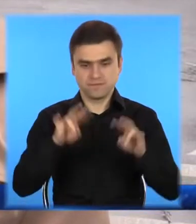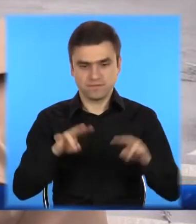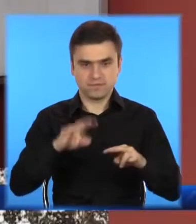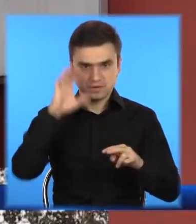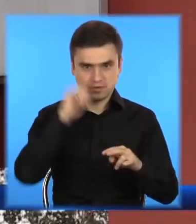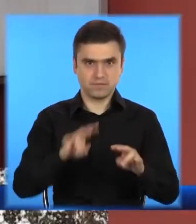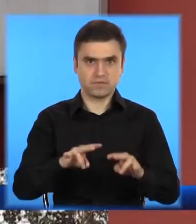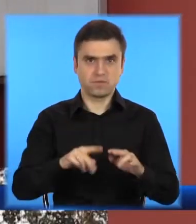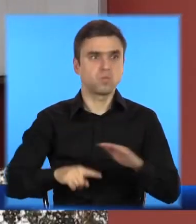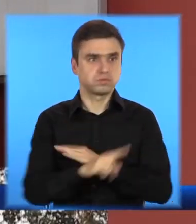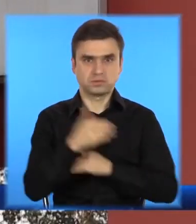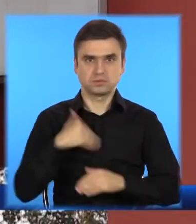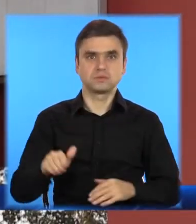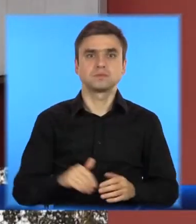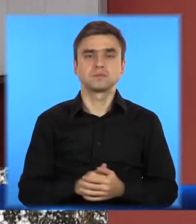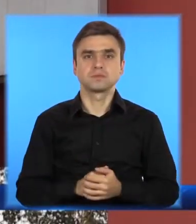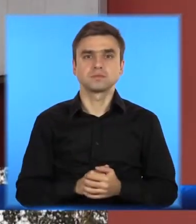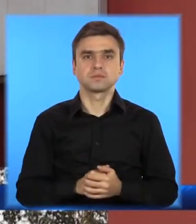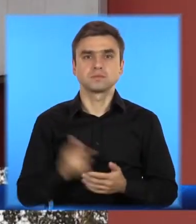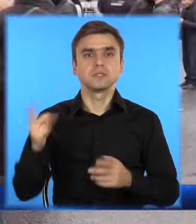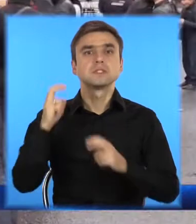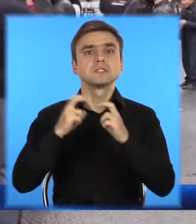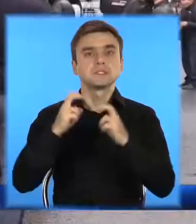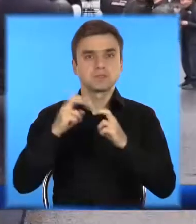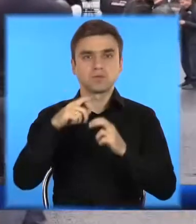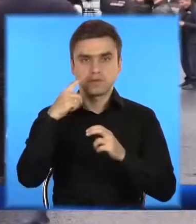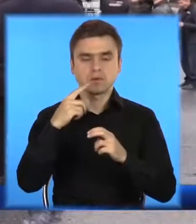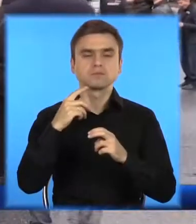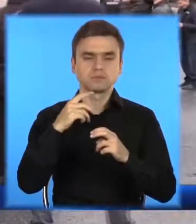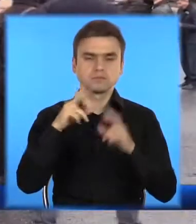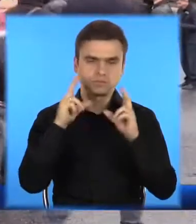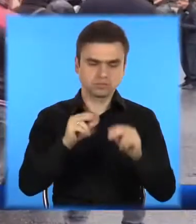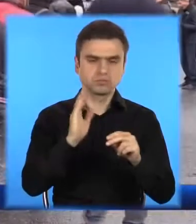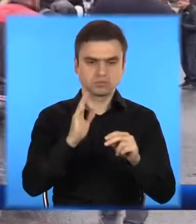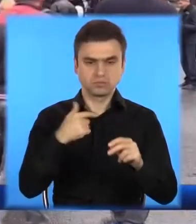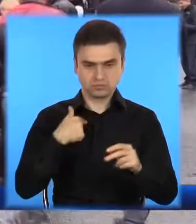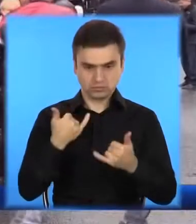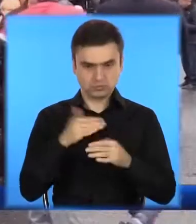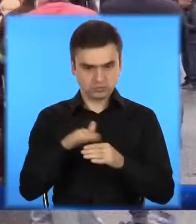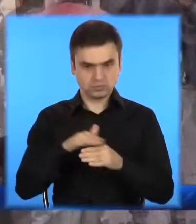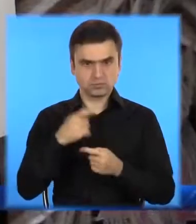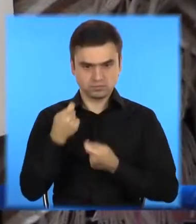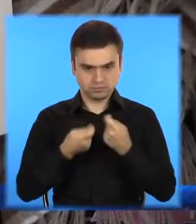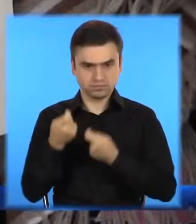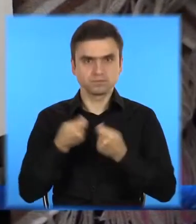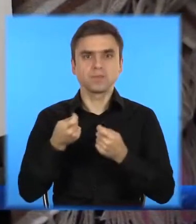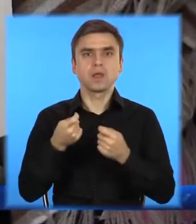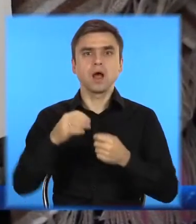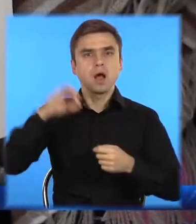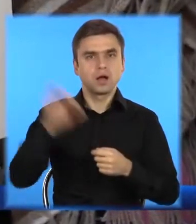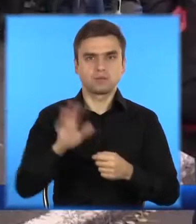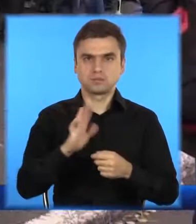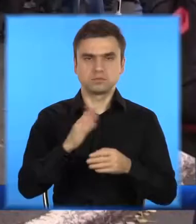хочеться жити. На підприємстві Арселор Міттл Криворіг наголошують, в повному обсязі виконують взяті на себе зобов'язання стосовно